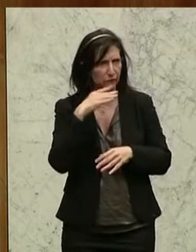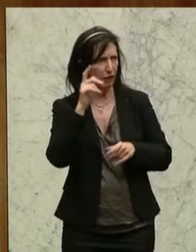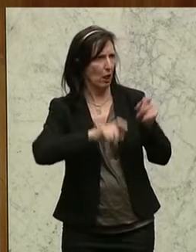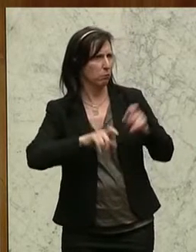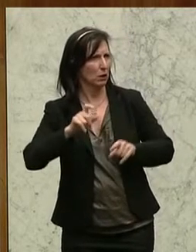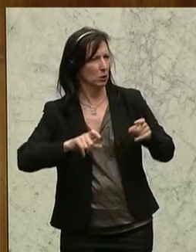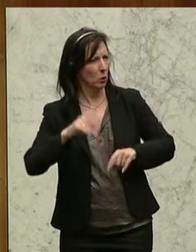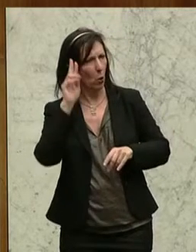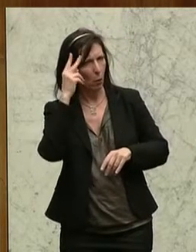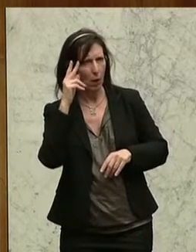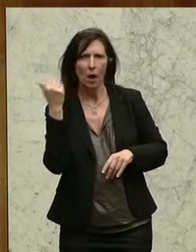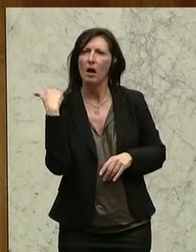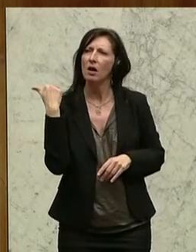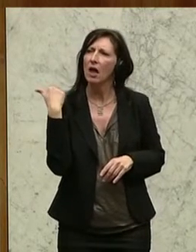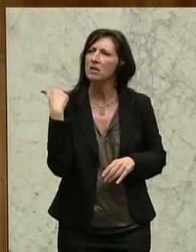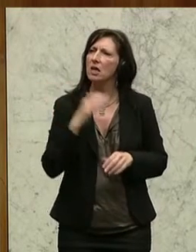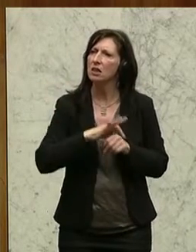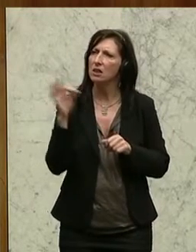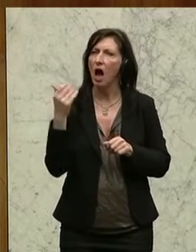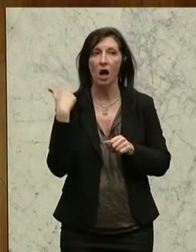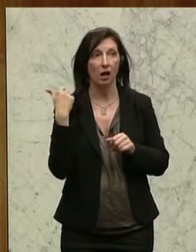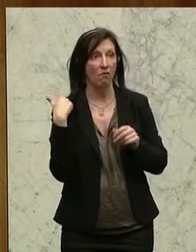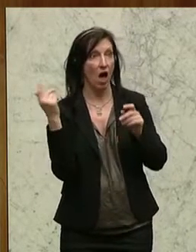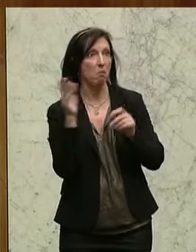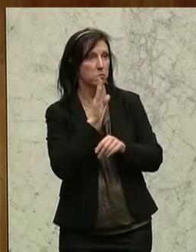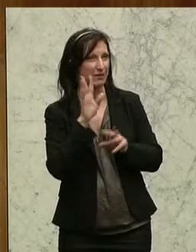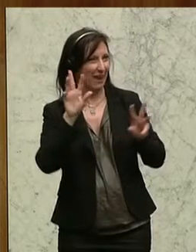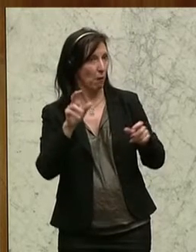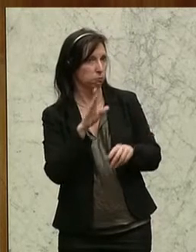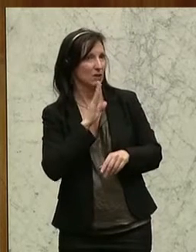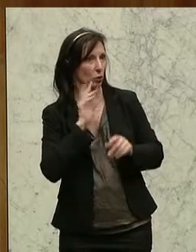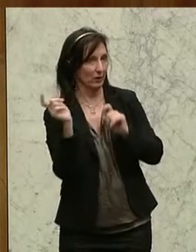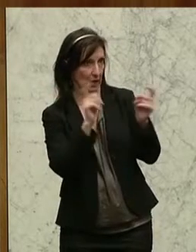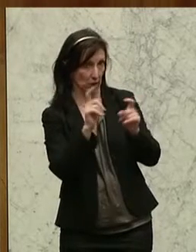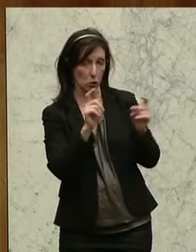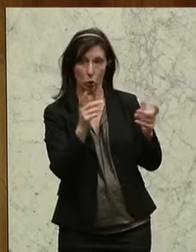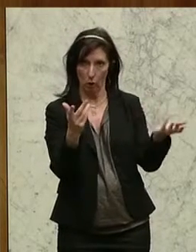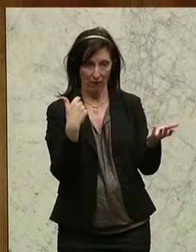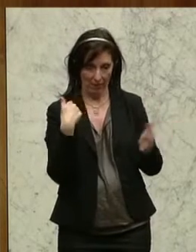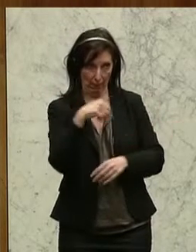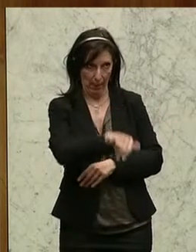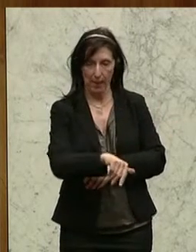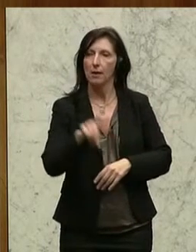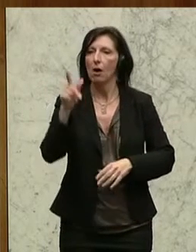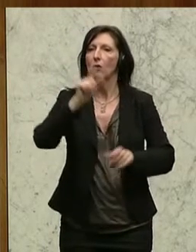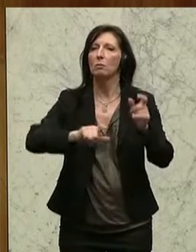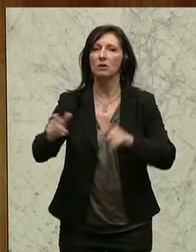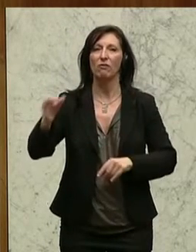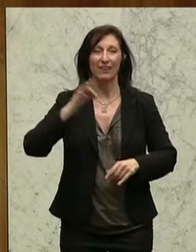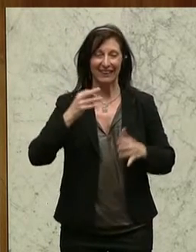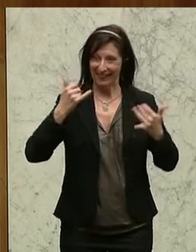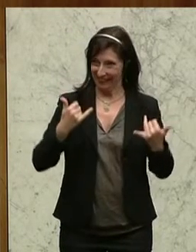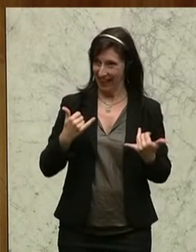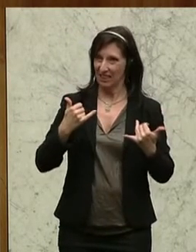Pensionsdiskussionen in den letzten Tagen. Die Menschen haben mich gefragt, Herr Neubauer, ist das Pensionssystem jetzt ein faireres